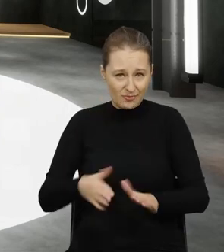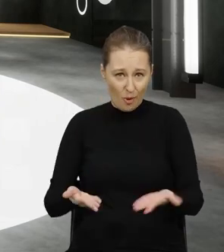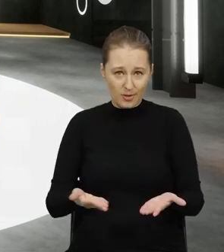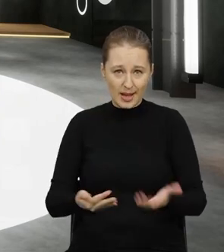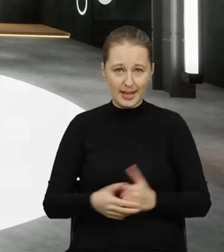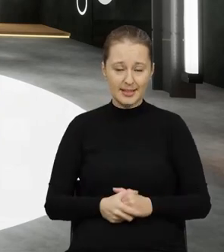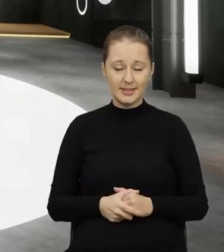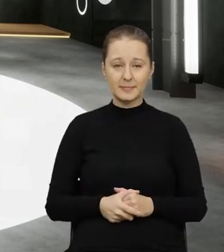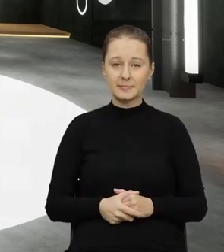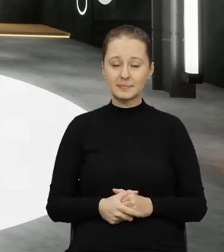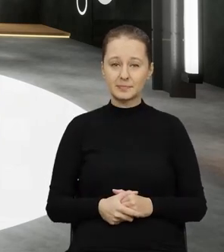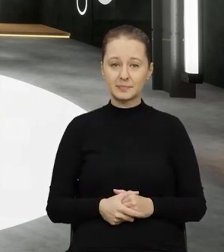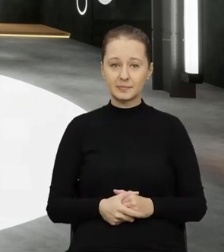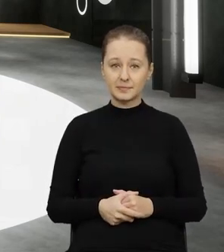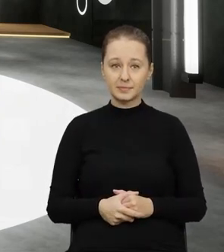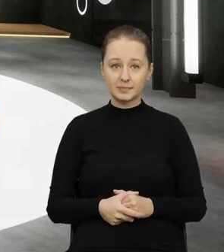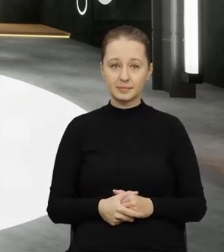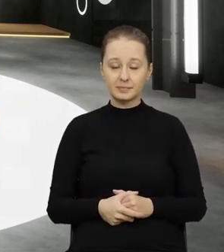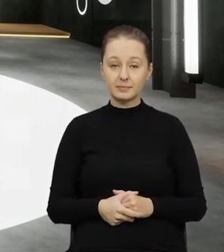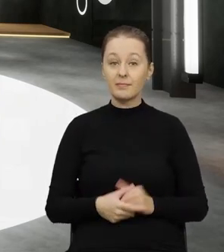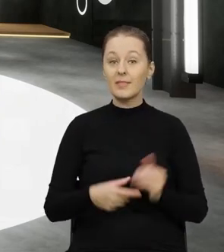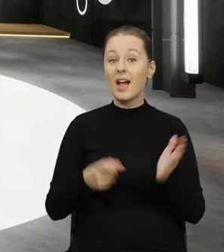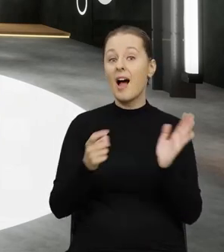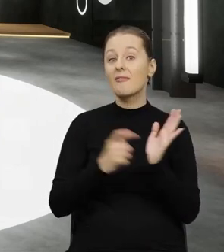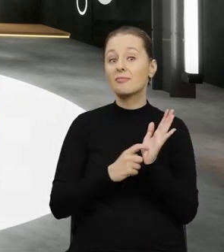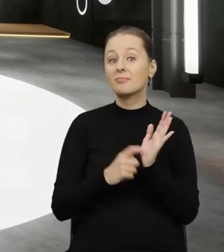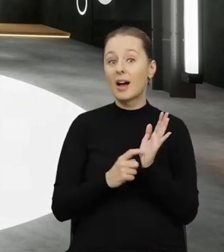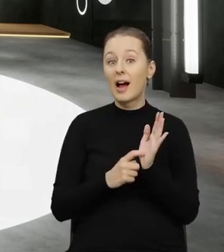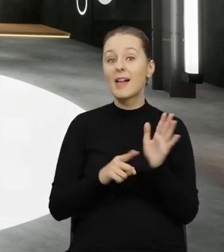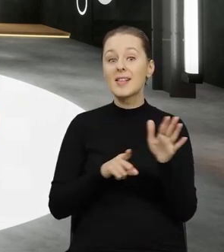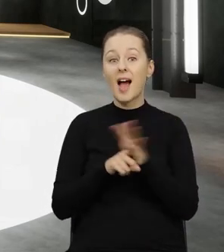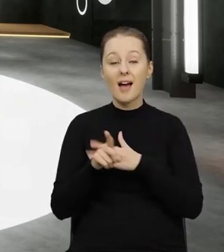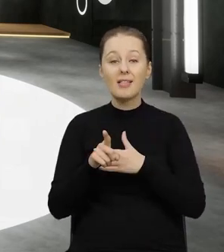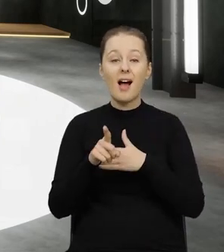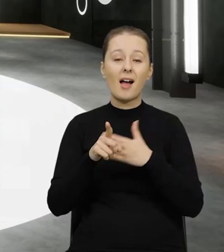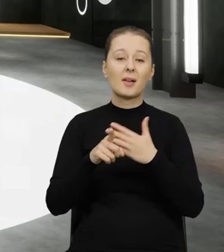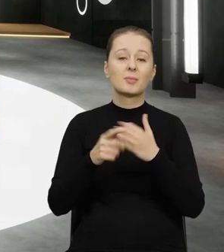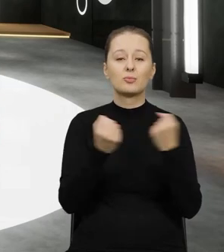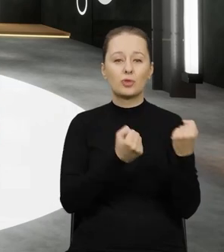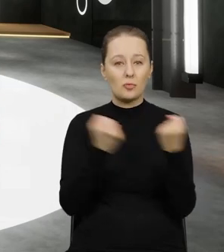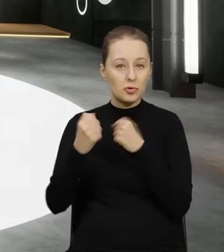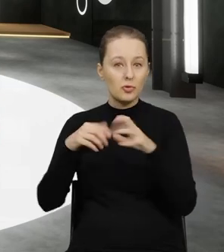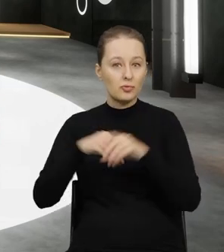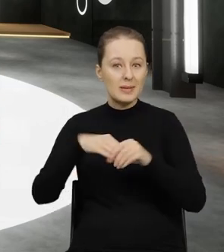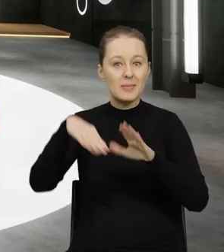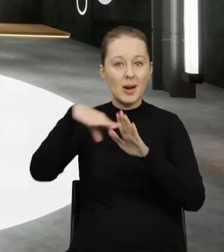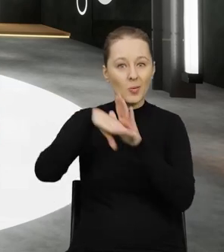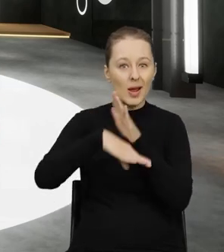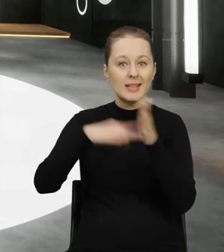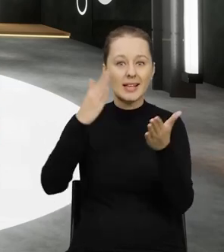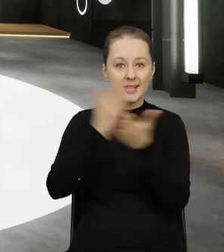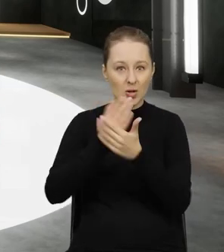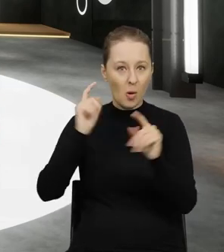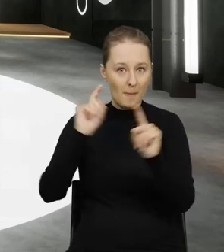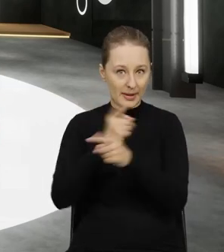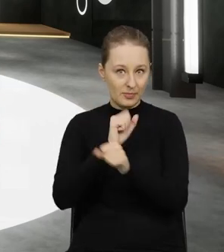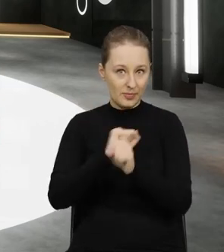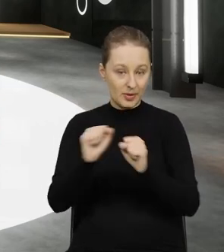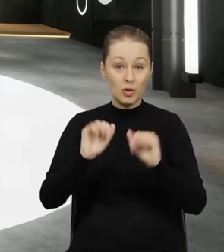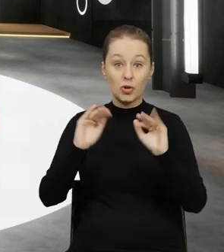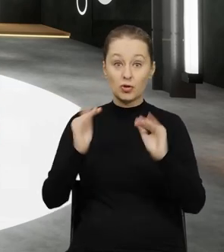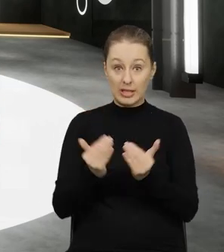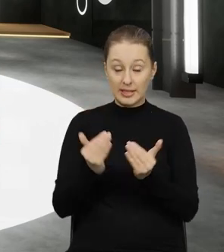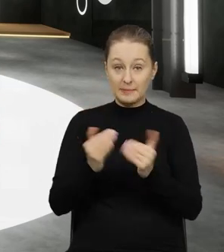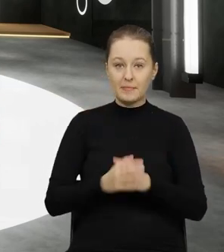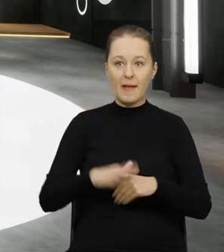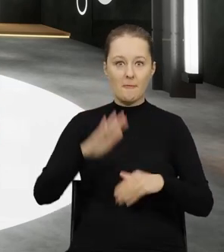zezwoleń. Jeżeli chodzi o wymogi przewidziane dla przewoźników, to one są uregulowane tylko na poziomie krajowym.